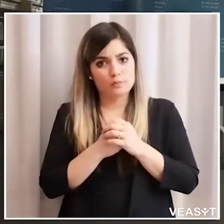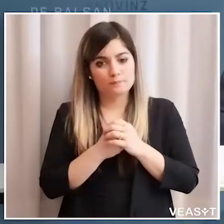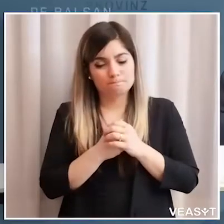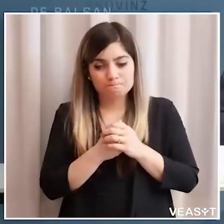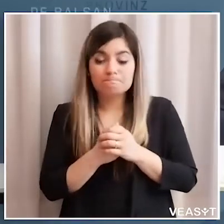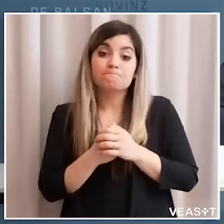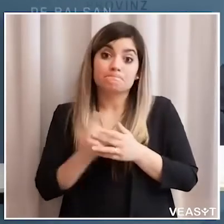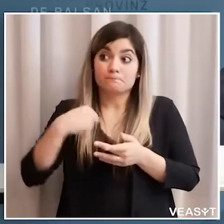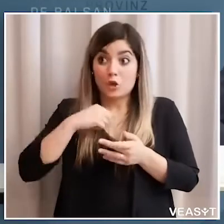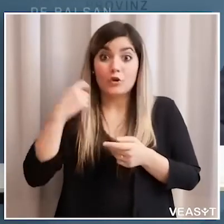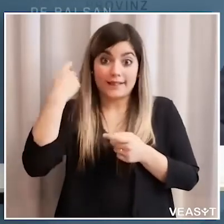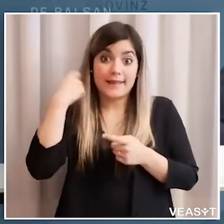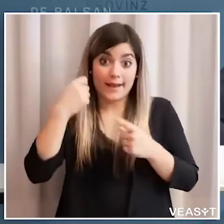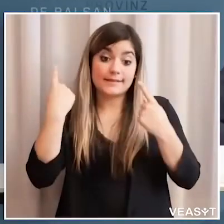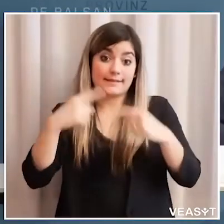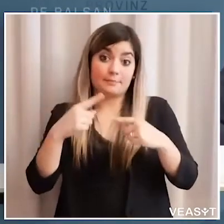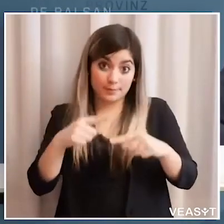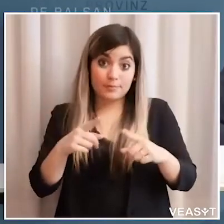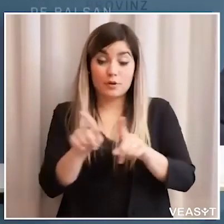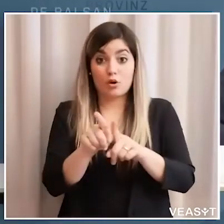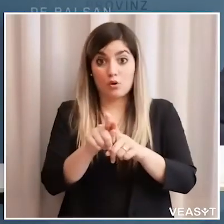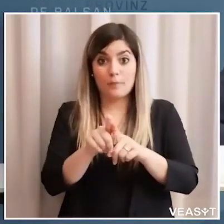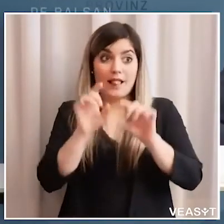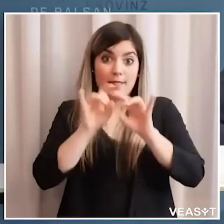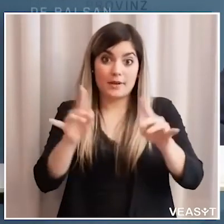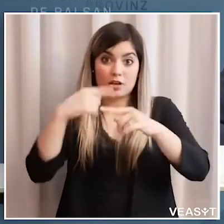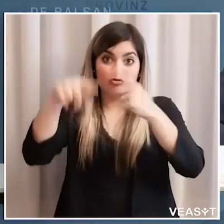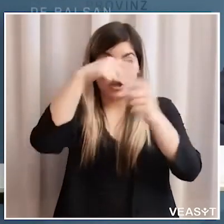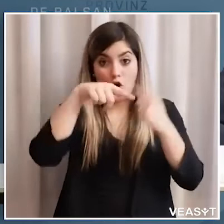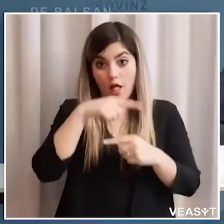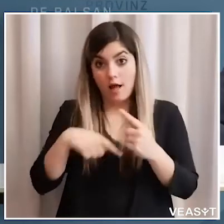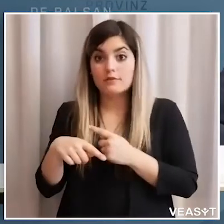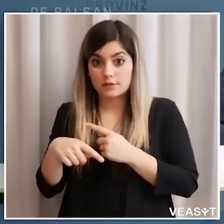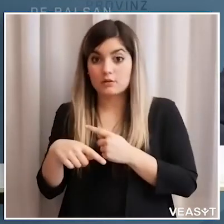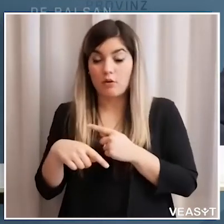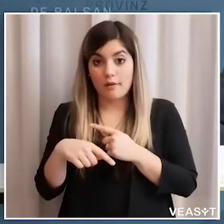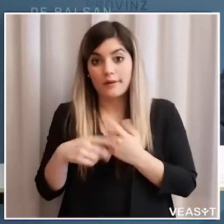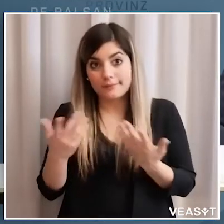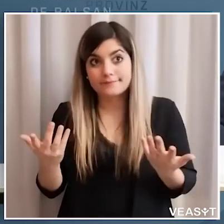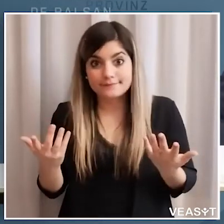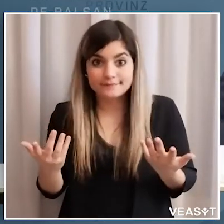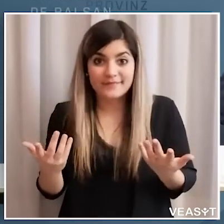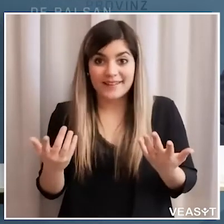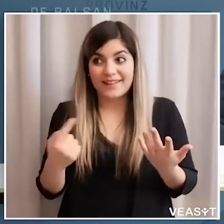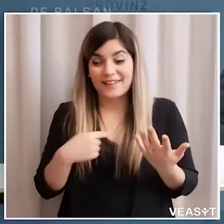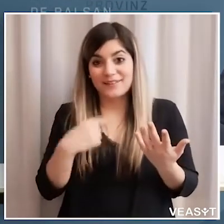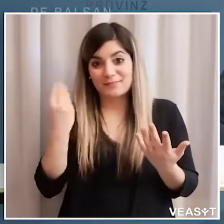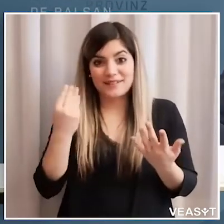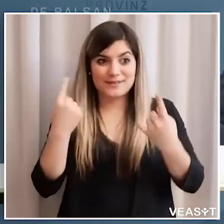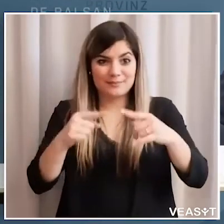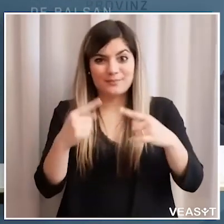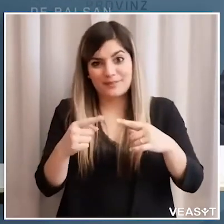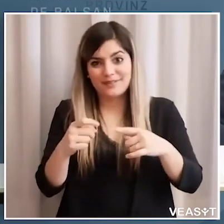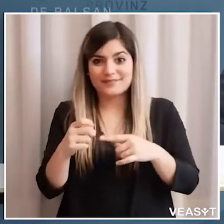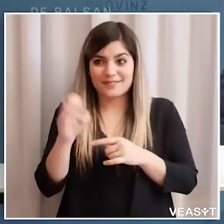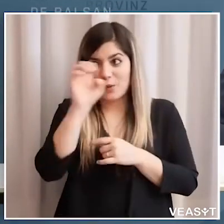Sì noi ovviamente siamo molto interessati a ripestinare la libertà di circolazione io direi come convinto europeista in